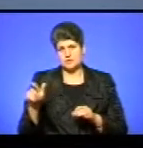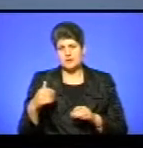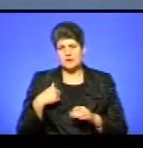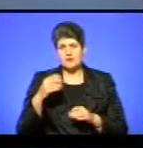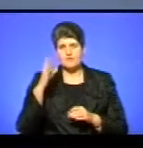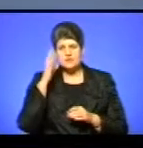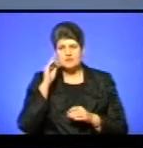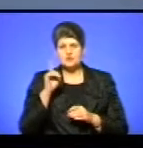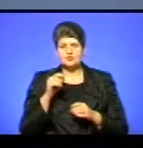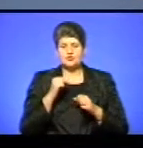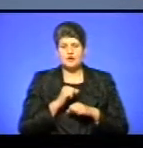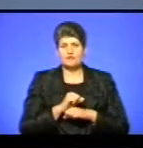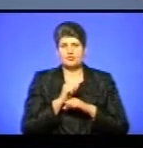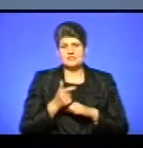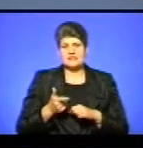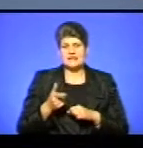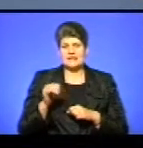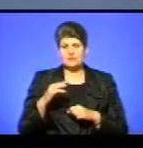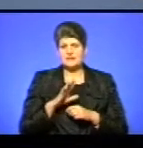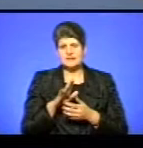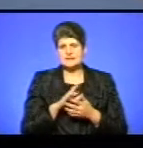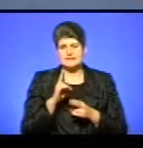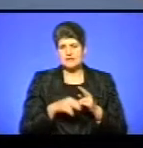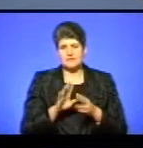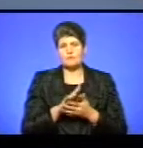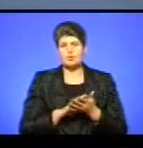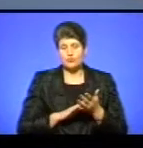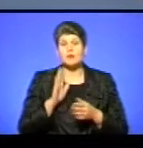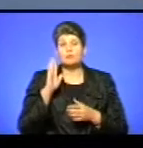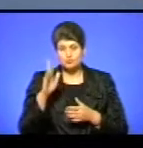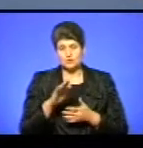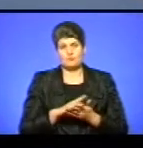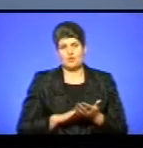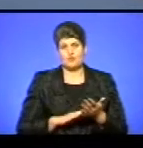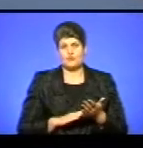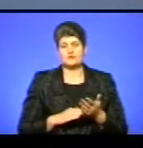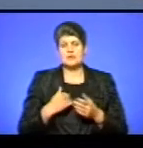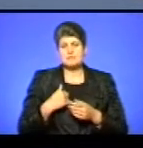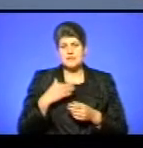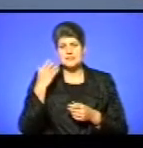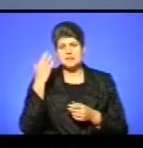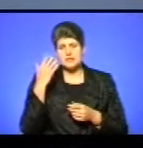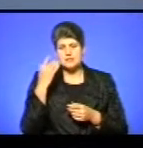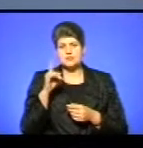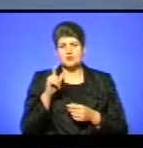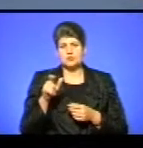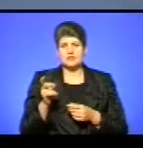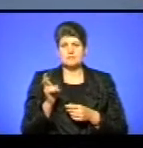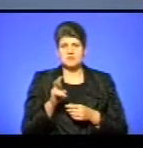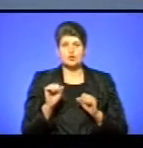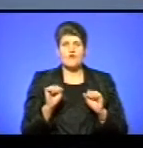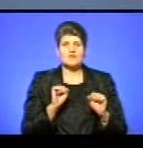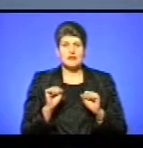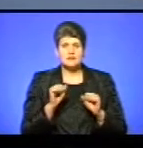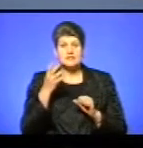я вважаю, що Революція Гідності не те, що не закінчується. Вона продовжується і буде продовжуватися. І мені здається, що люди, які прийшли до влади,